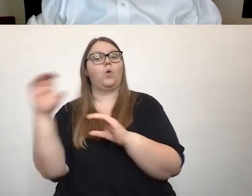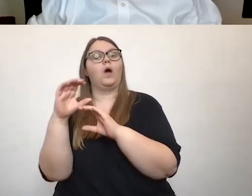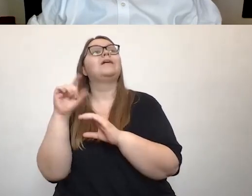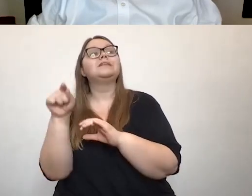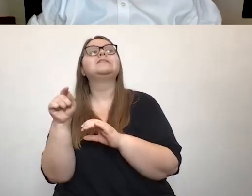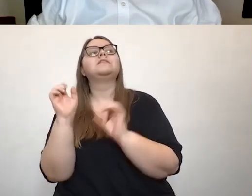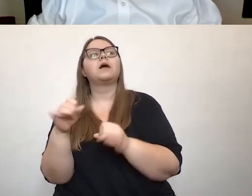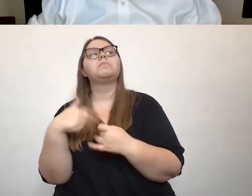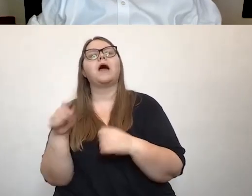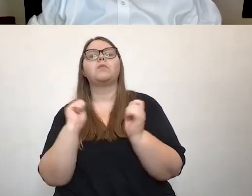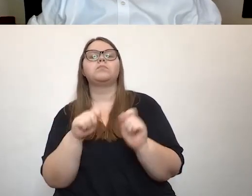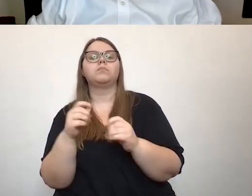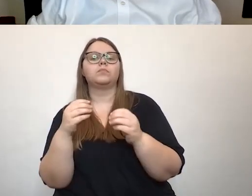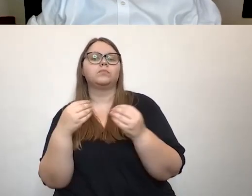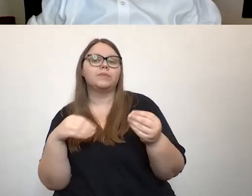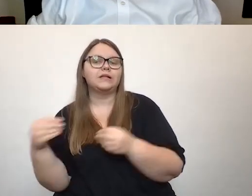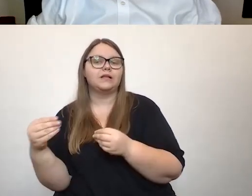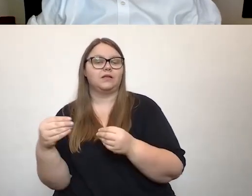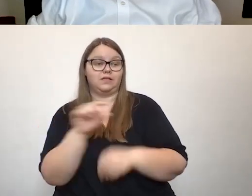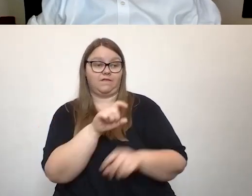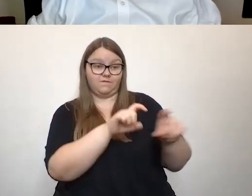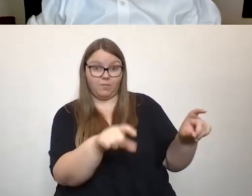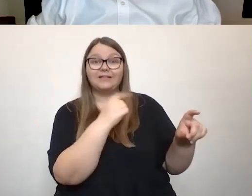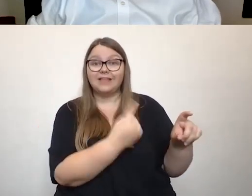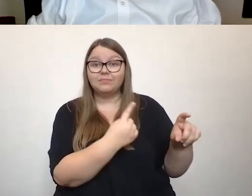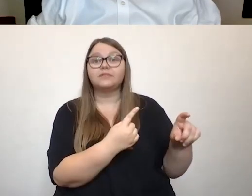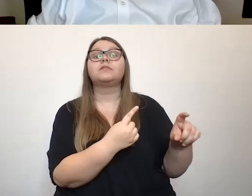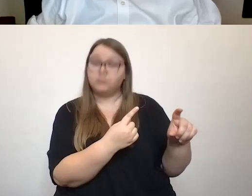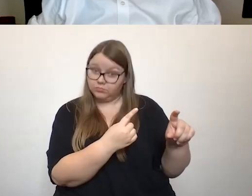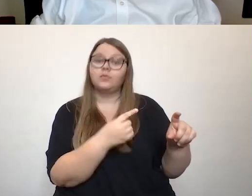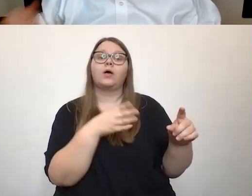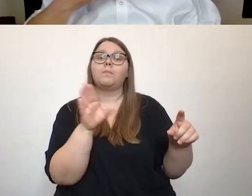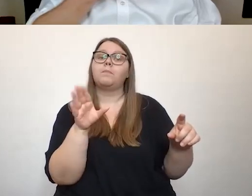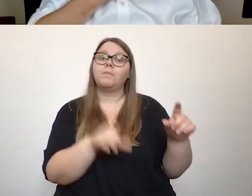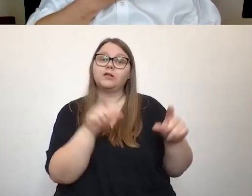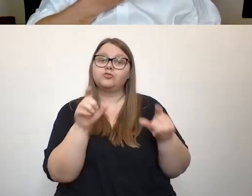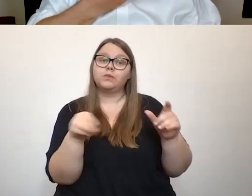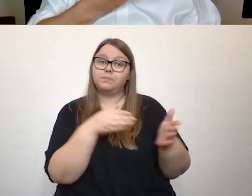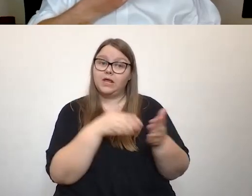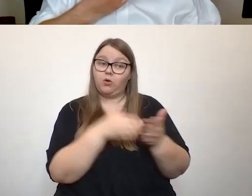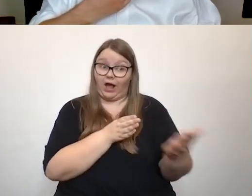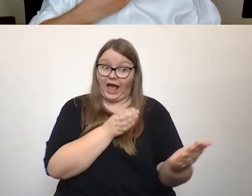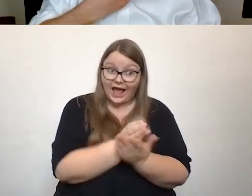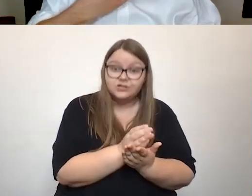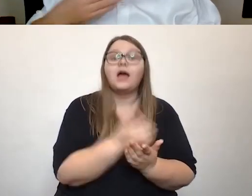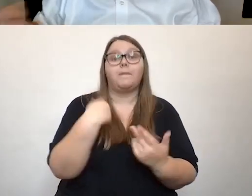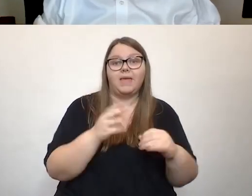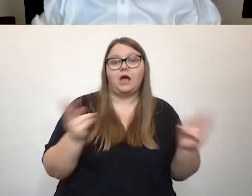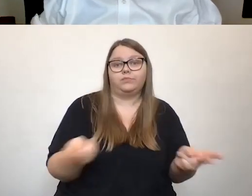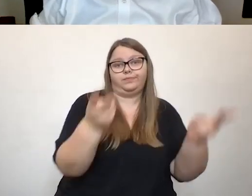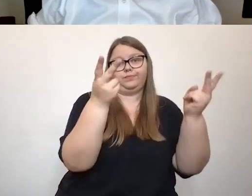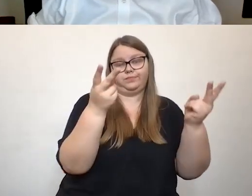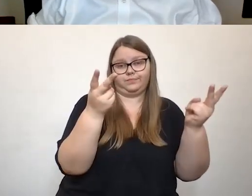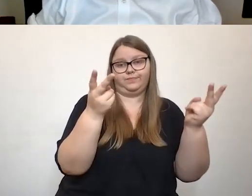Mittel, um gerade für die Unternehmen auch was zu machen, die Menschen mit Behinderung beschäftigen, das ist für mich schon ein Argument und ich halte einfach nicht